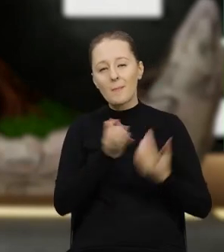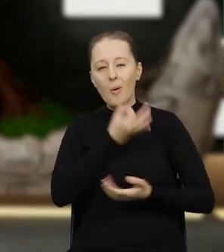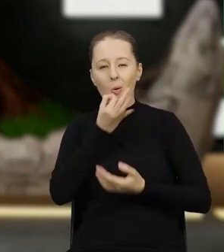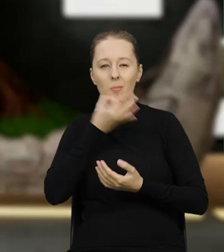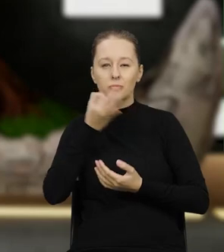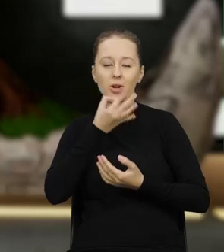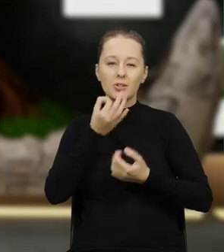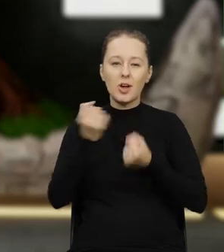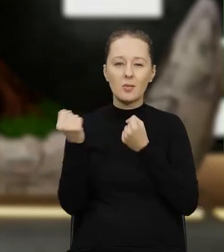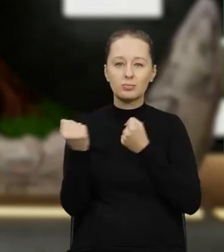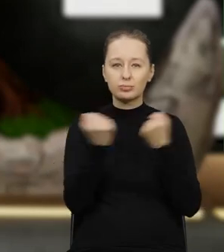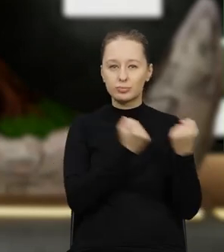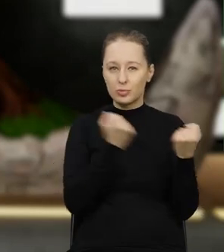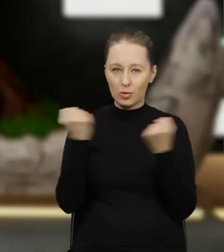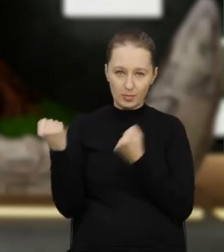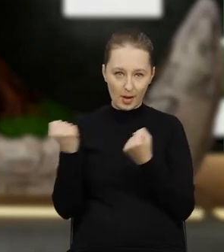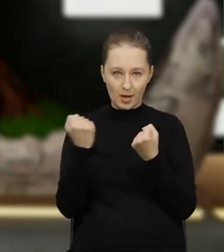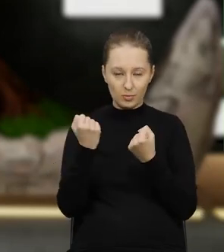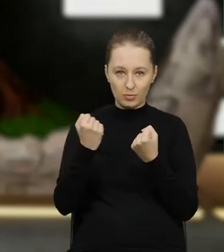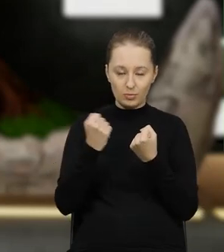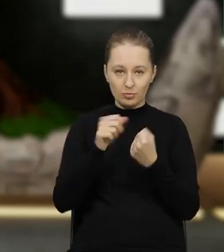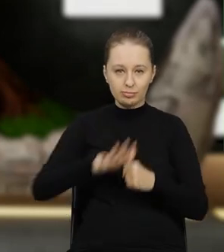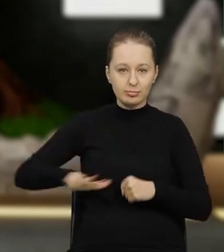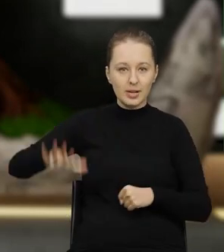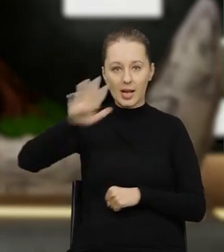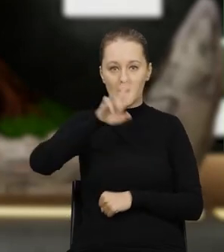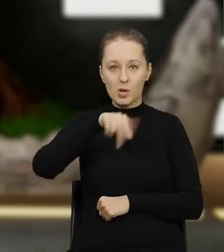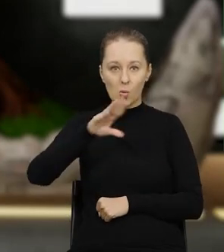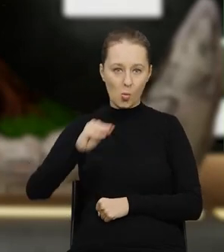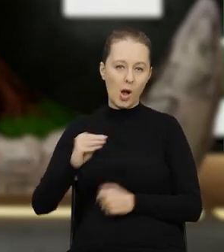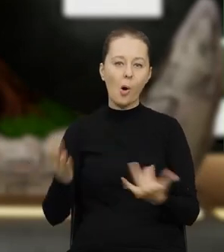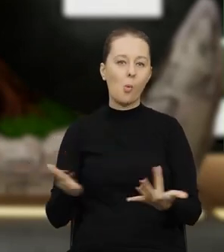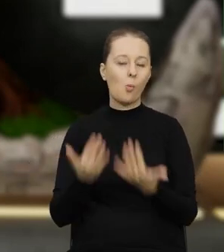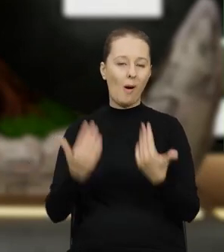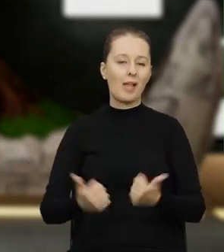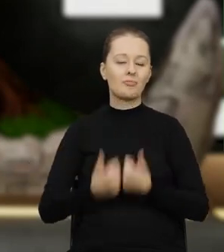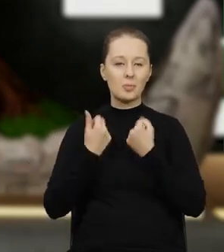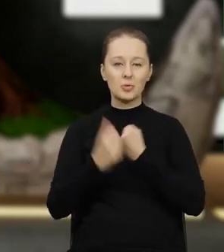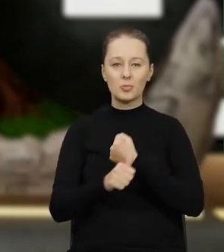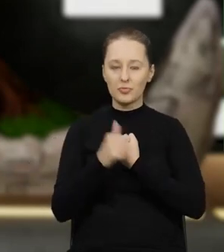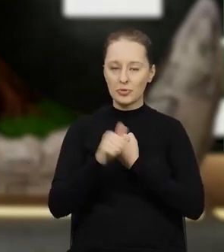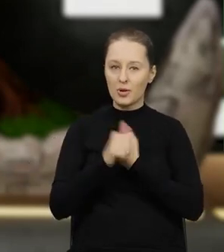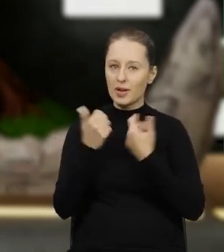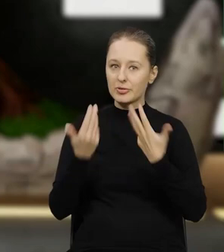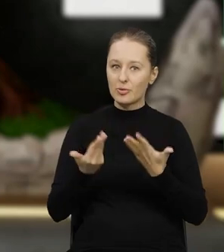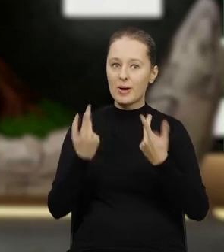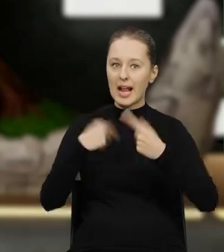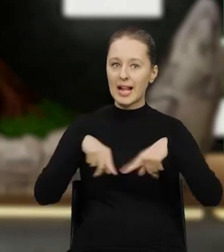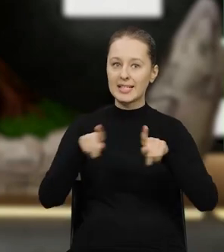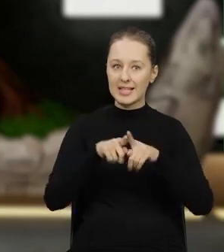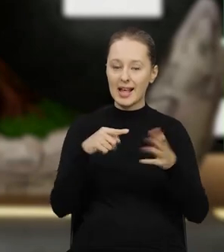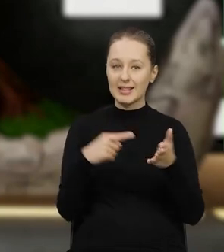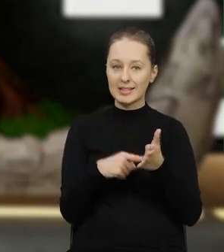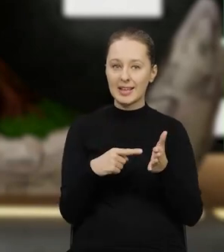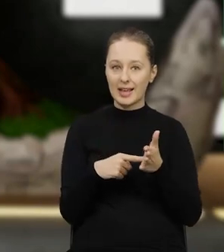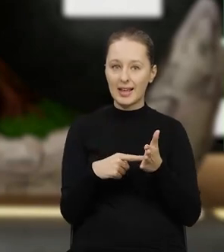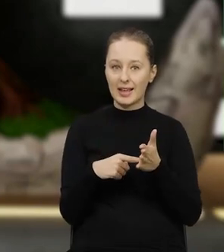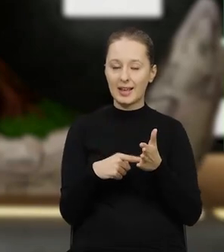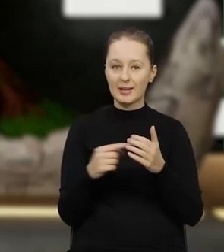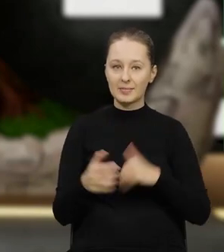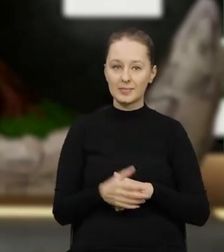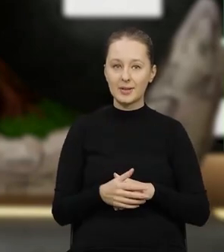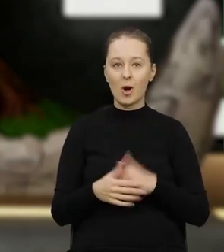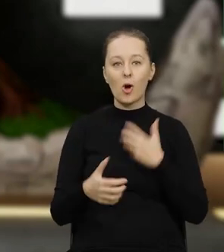usprawnienie tego przemieszczania odpadów w ramach Unii Europejskiej po to żeby przyczyniać się do realizacji tego